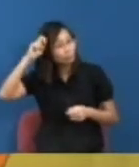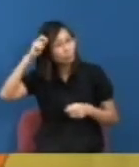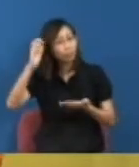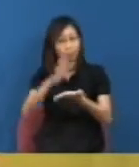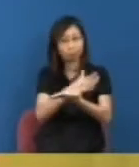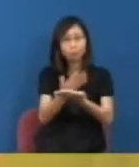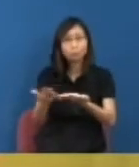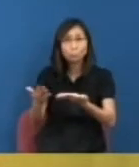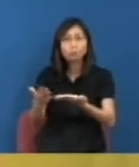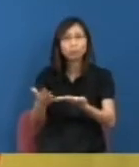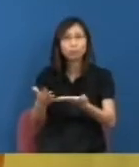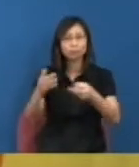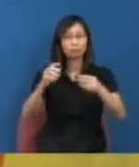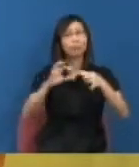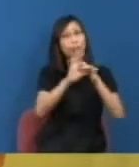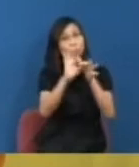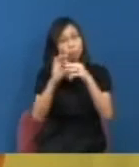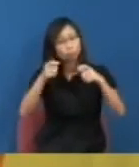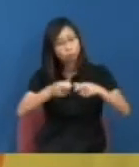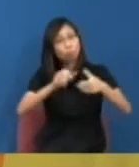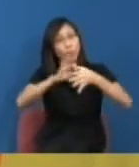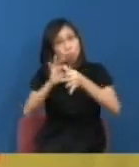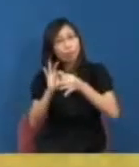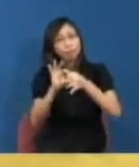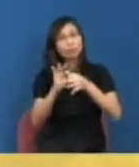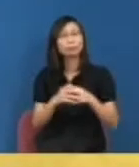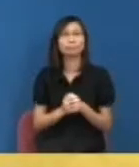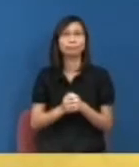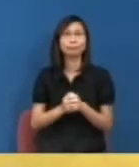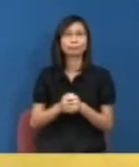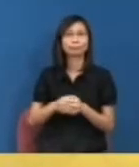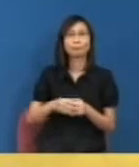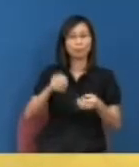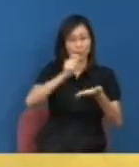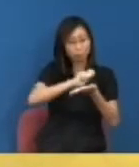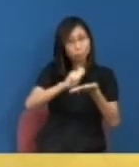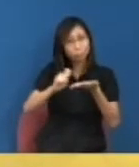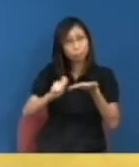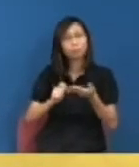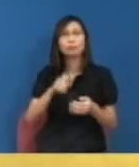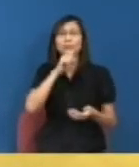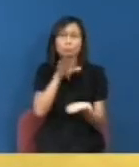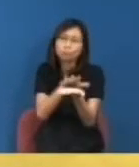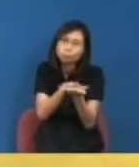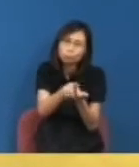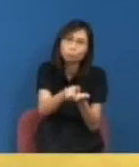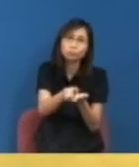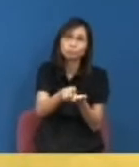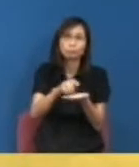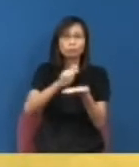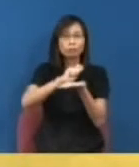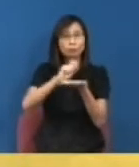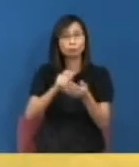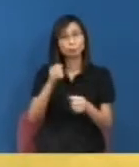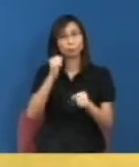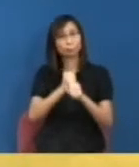公關有一個專門是行政有些可能是專門去搞籌